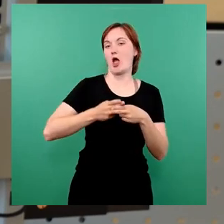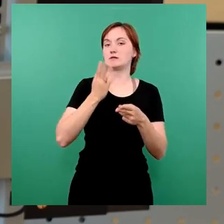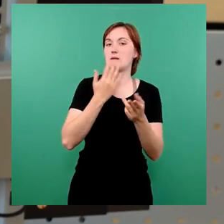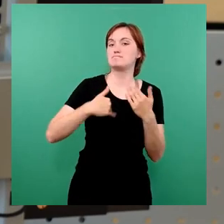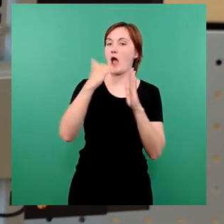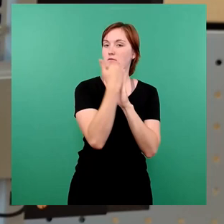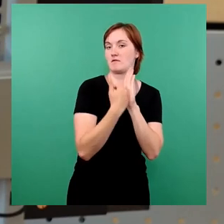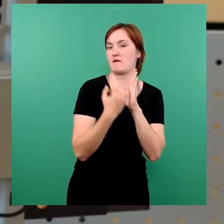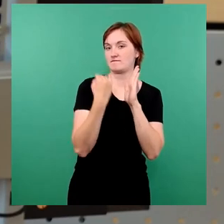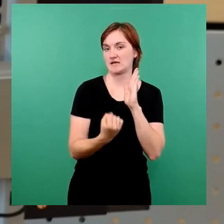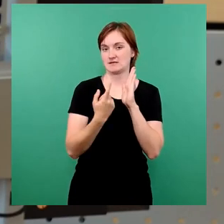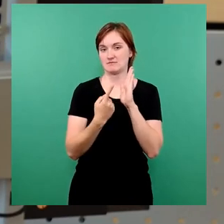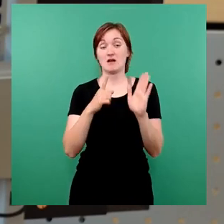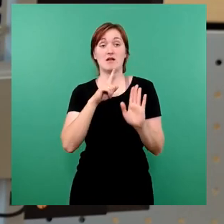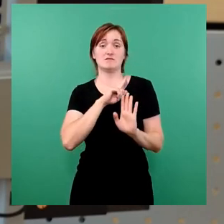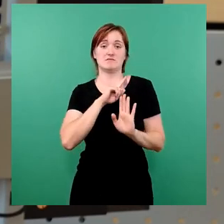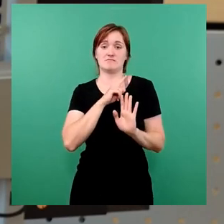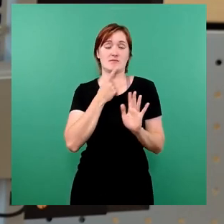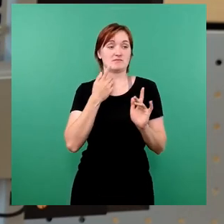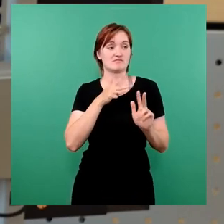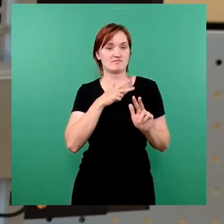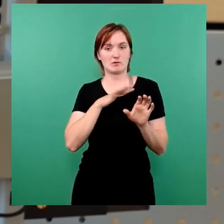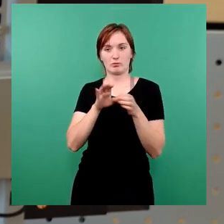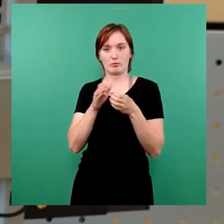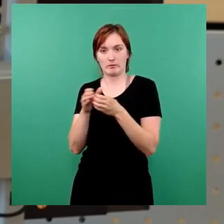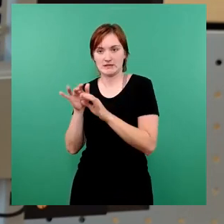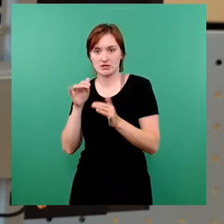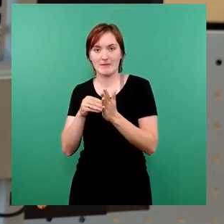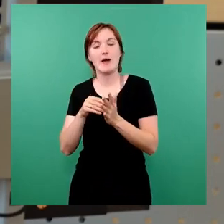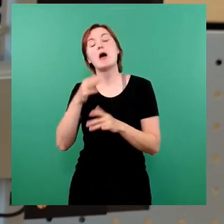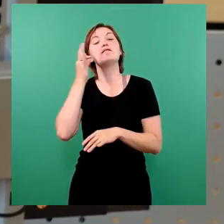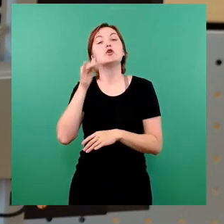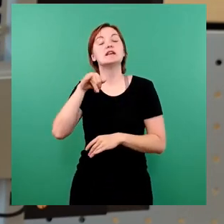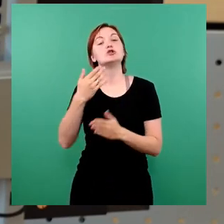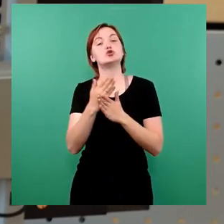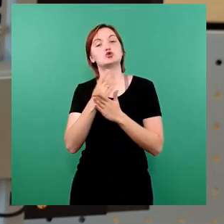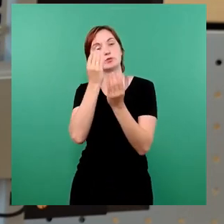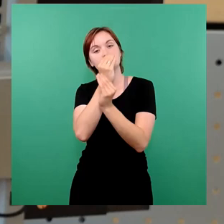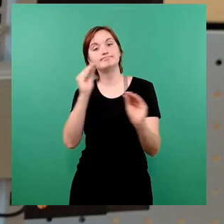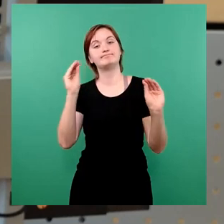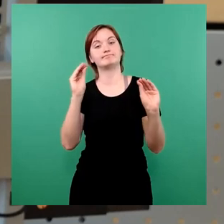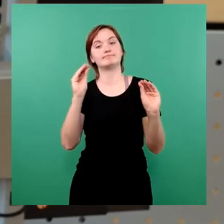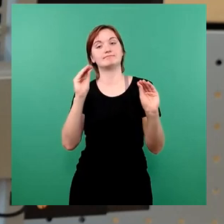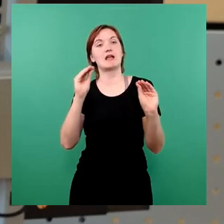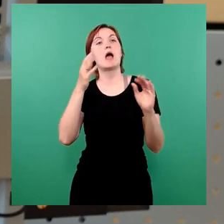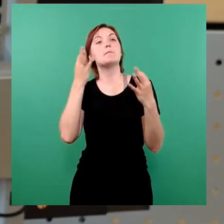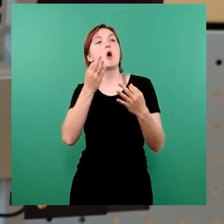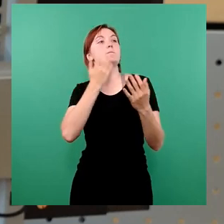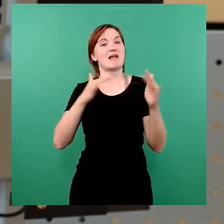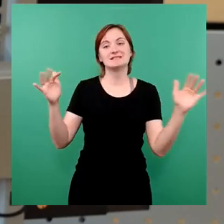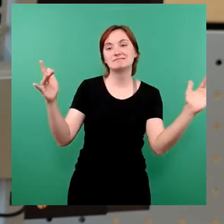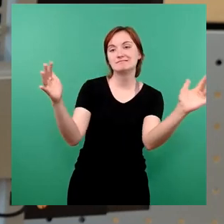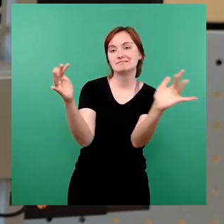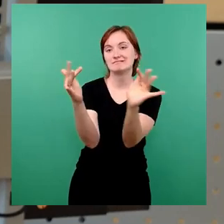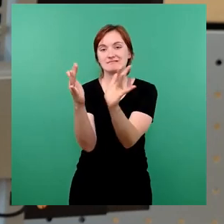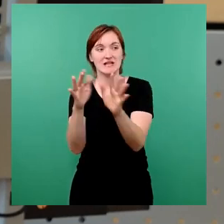Kenntnis, ich sitze ja nicht in AV, aber hat Frau Jenichen ja dort bereits angekündigt, entsprechende Evaluationen vorzunehmen